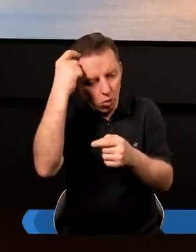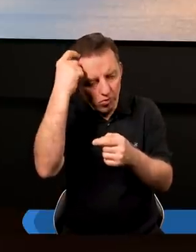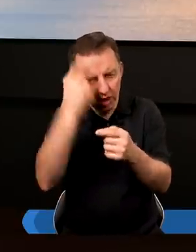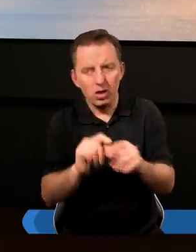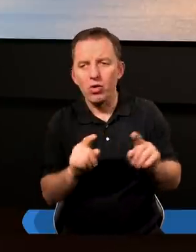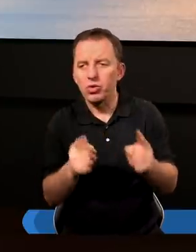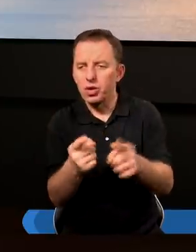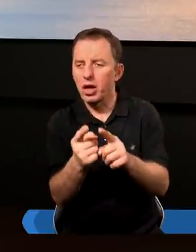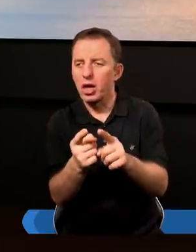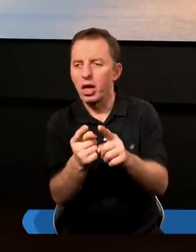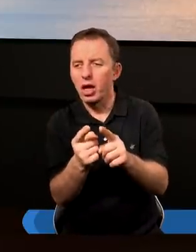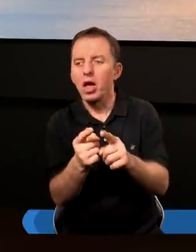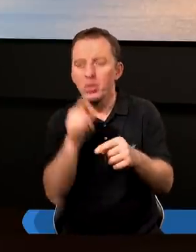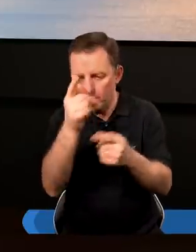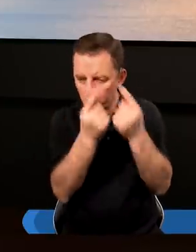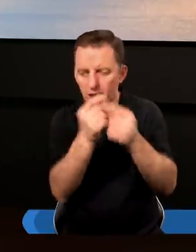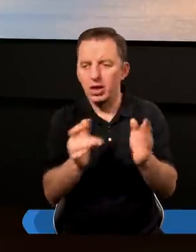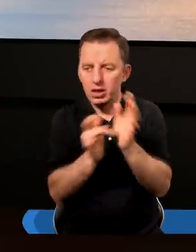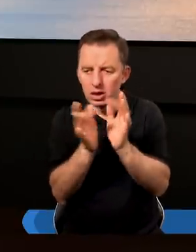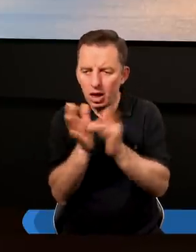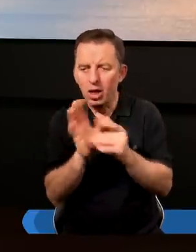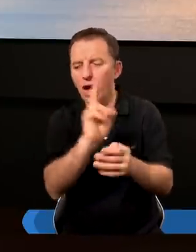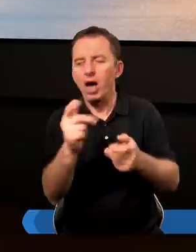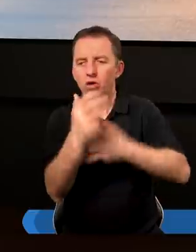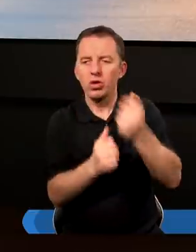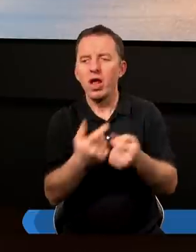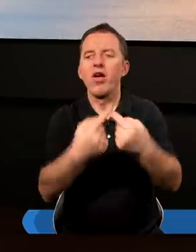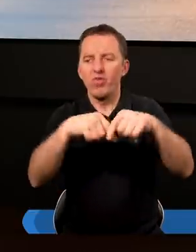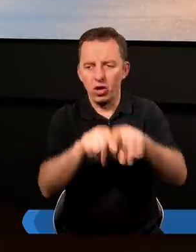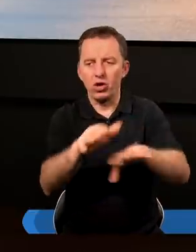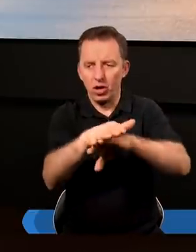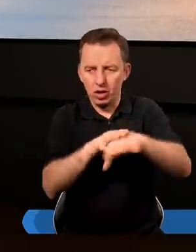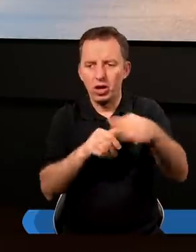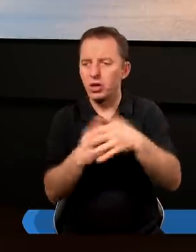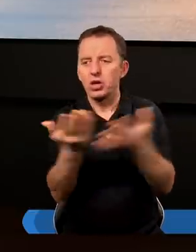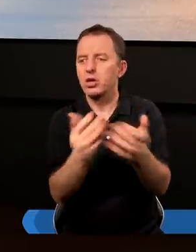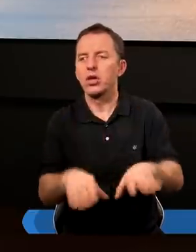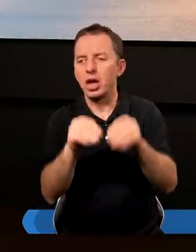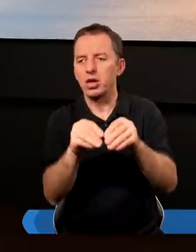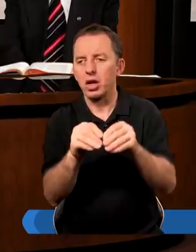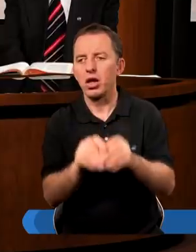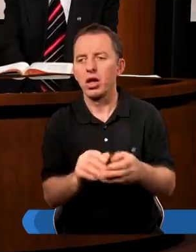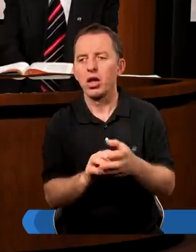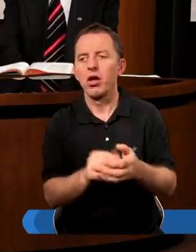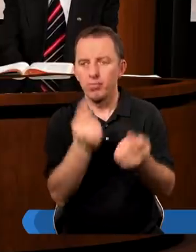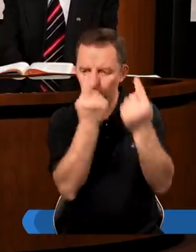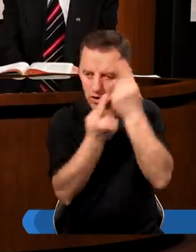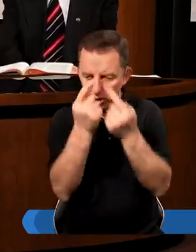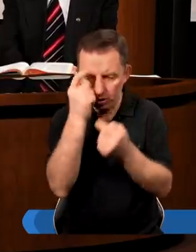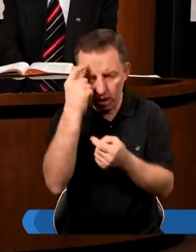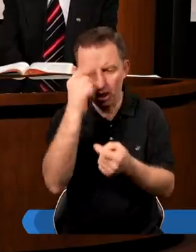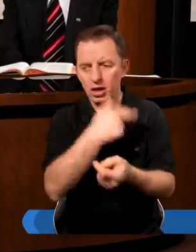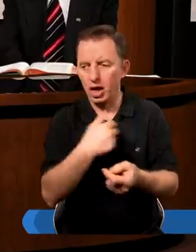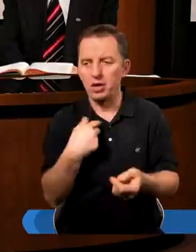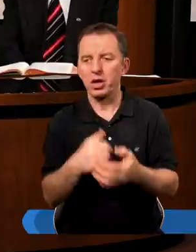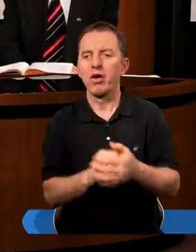dzieje, w myśl słów Pana Jezusa, no każdy czyn wykonany ręką, gdzie się zaczyna? W naszym umyśle. W naszym